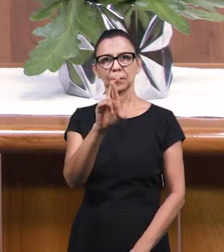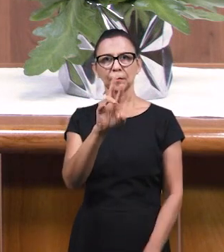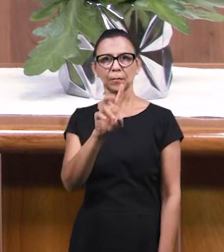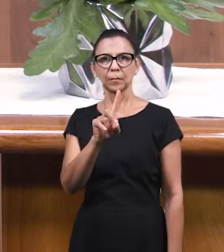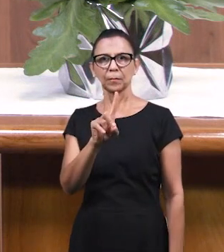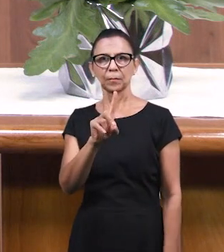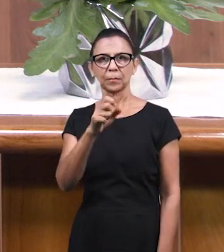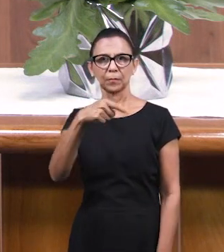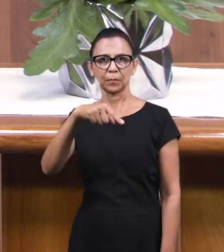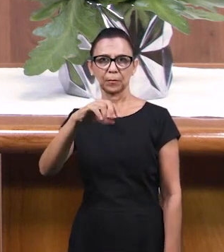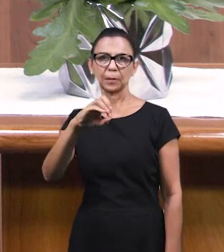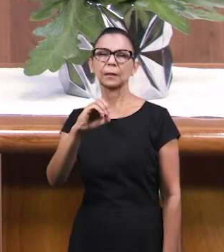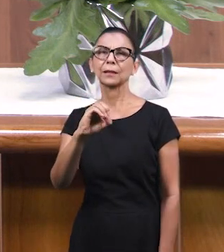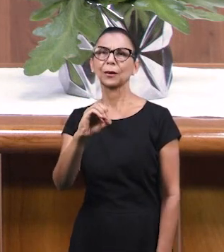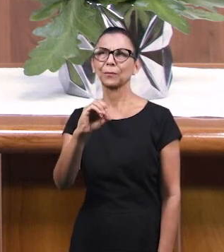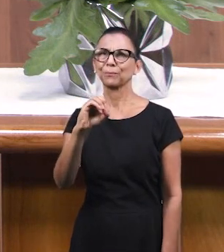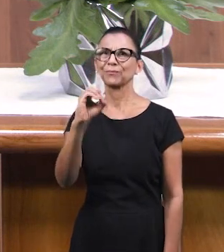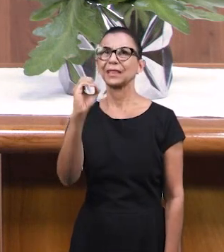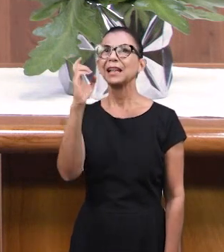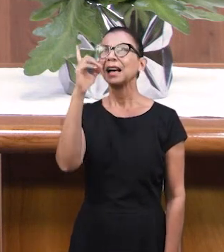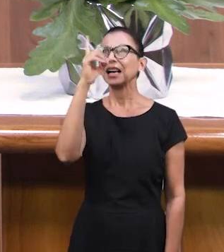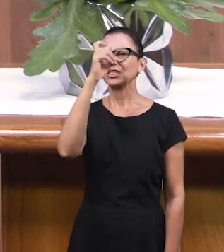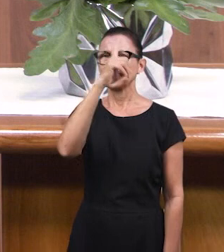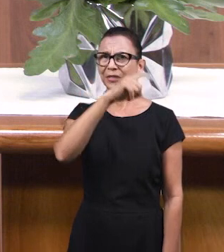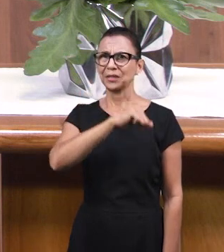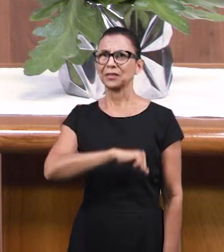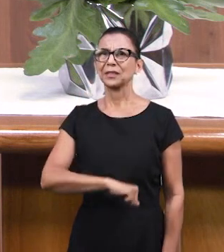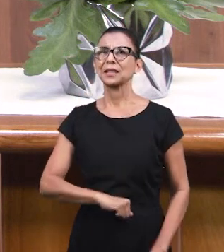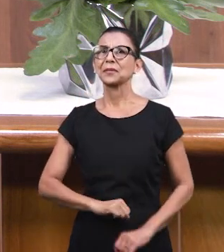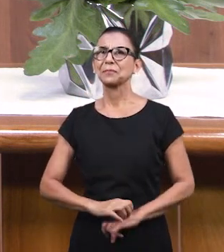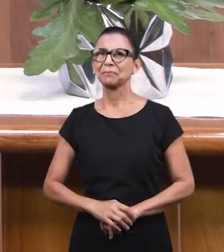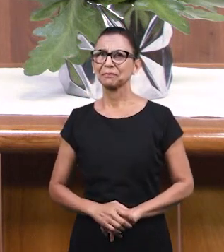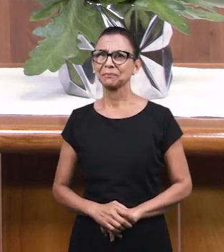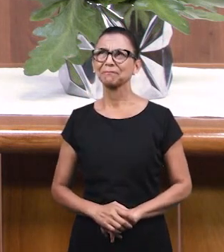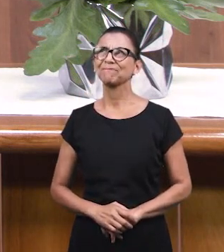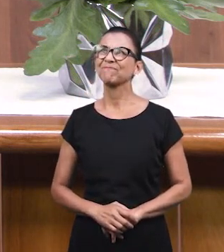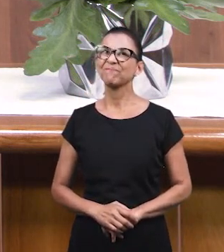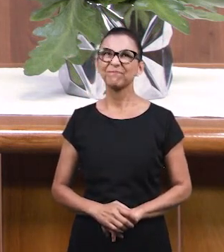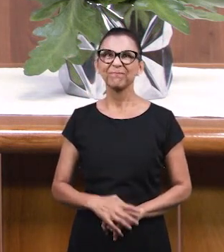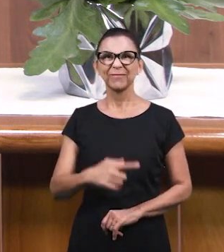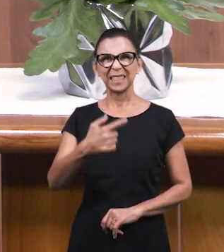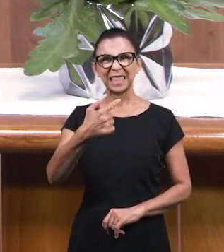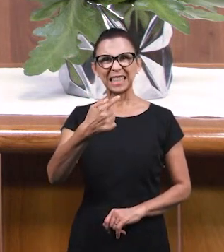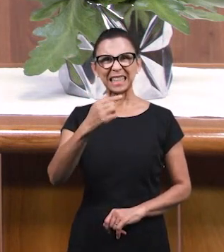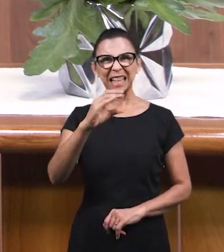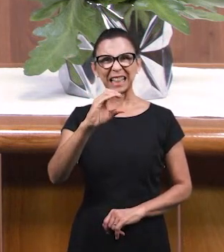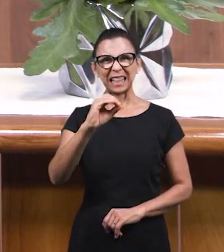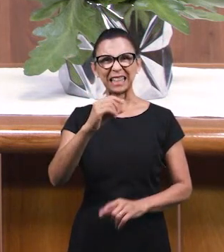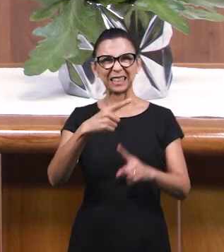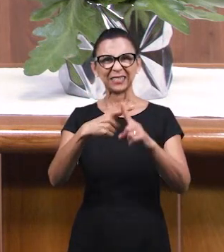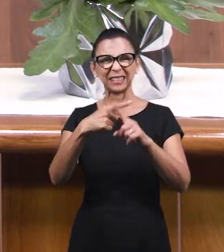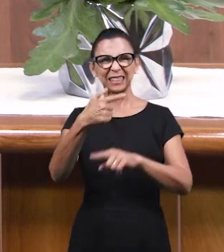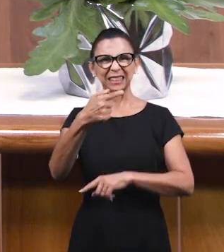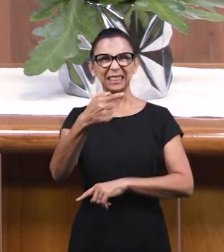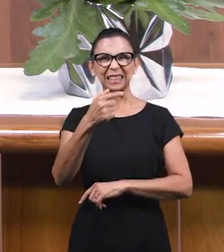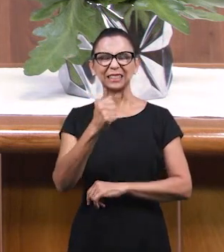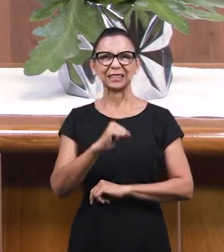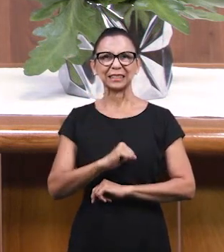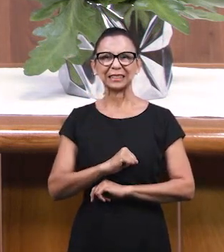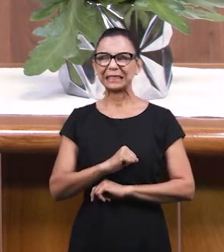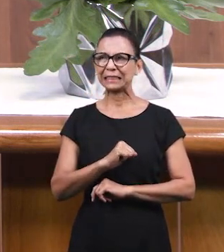трудных вещей, как было для апостолов, так и для нас. Потому что, когда Иисус говорил 70 раз, семь,